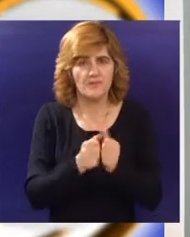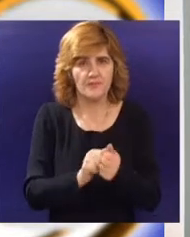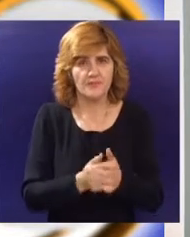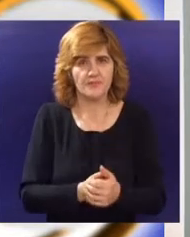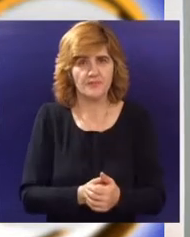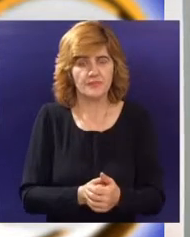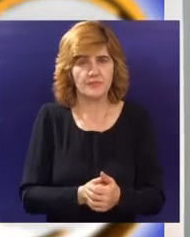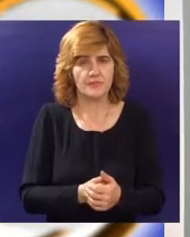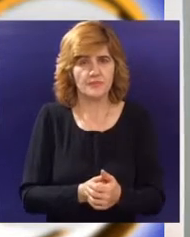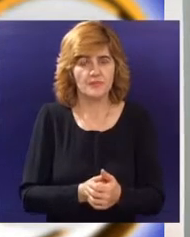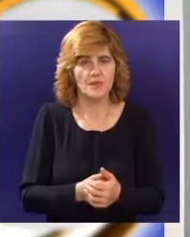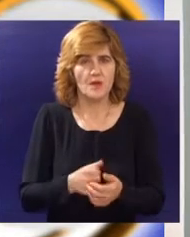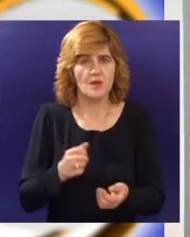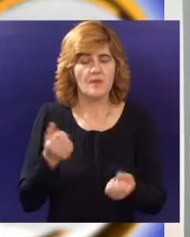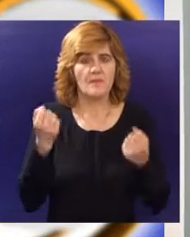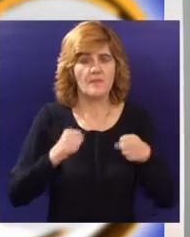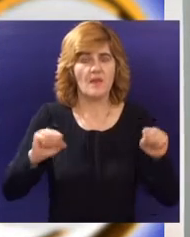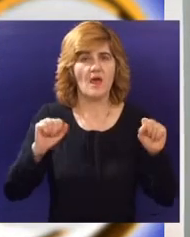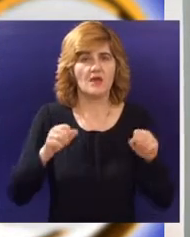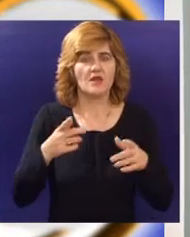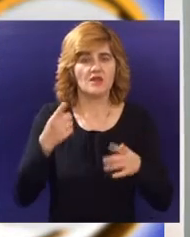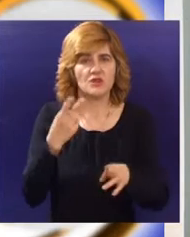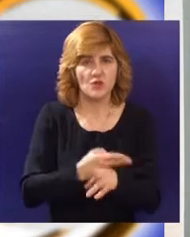Ponavljam, braneći državu, narod,